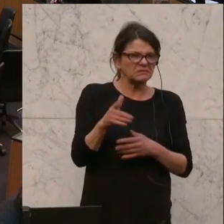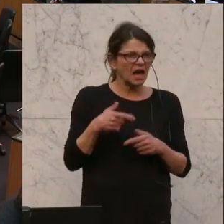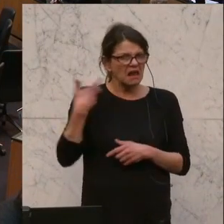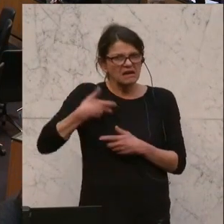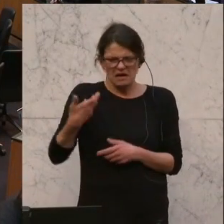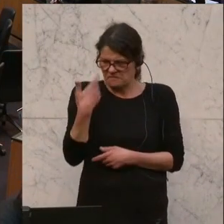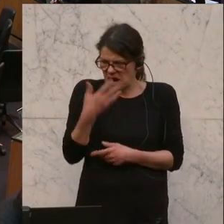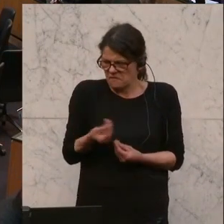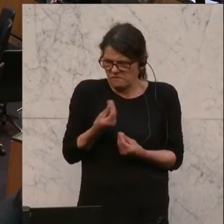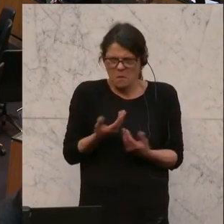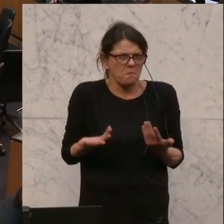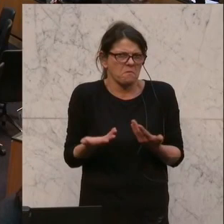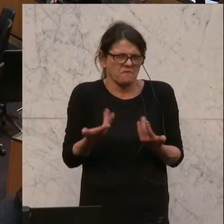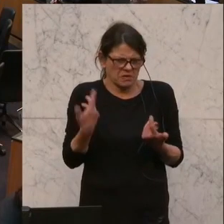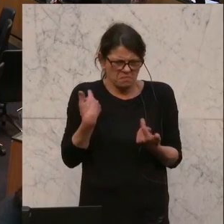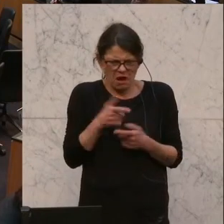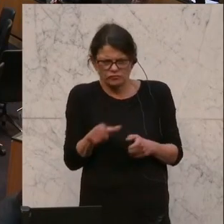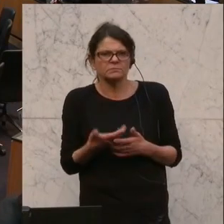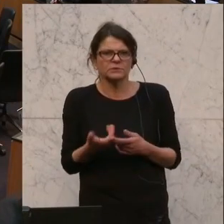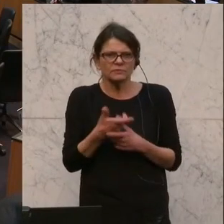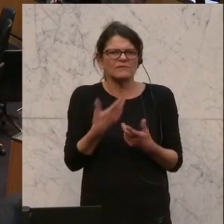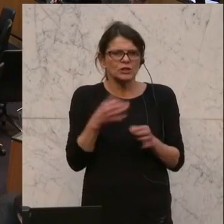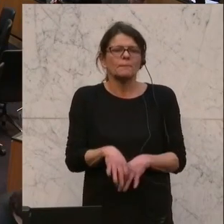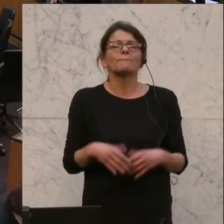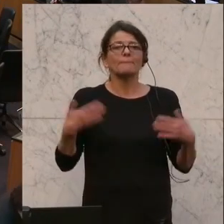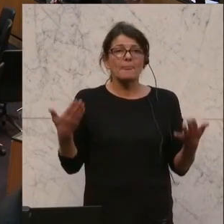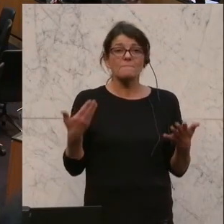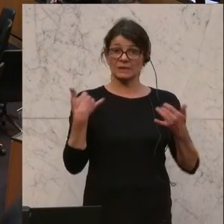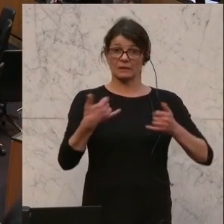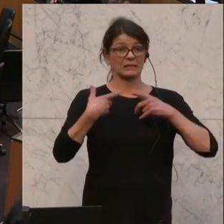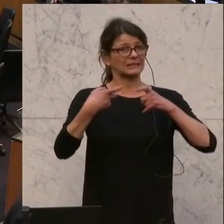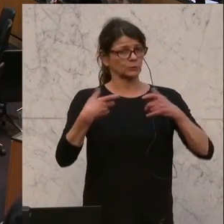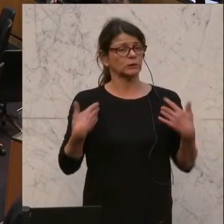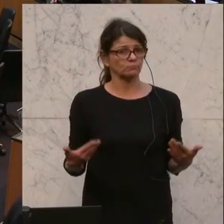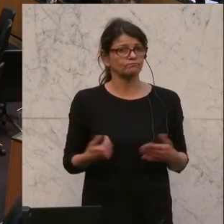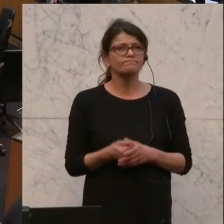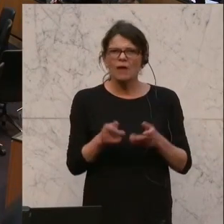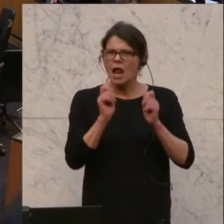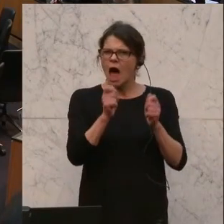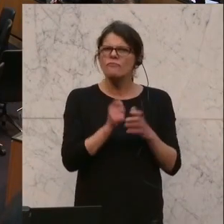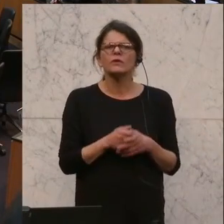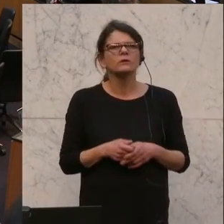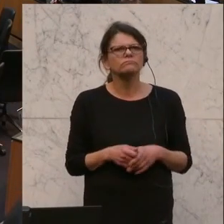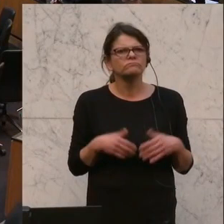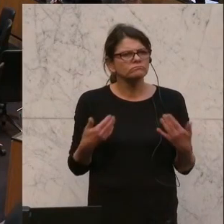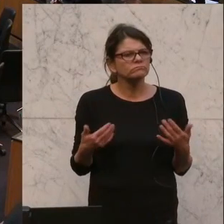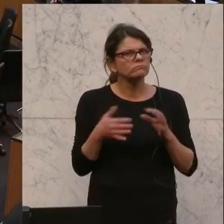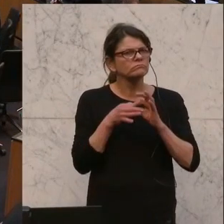auseinanderhalten. Wir diskutieren jetzt einen Antrag der